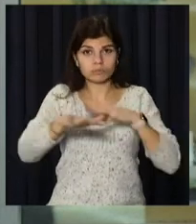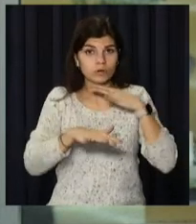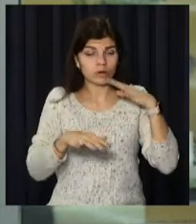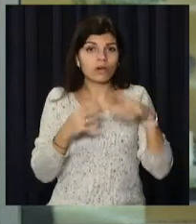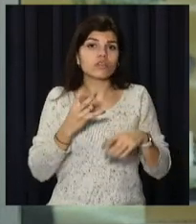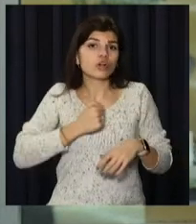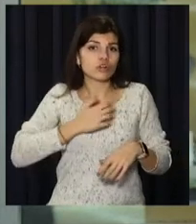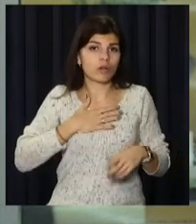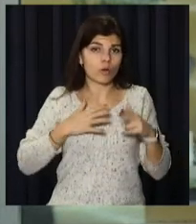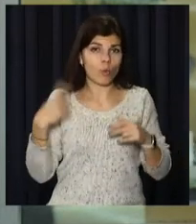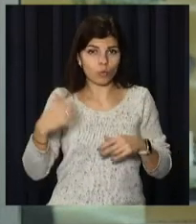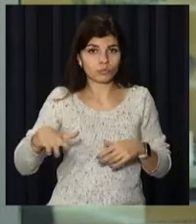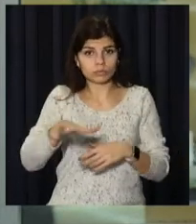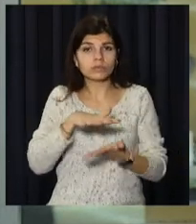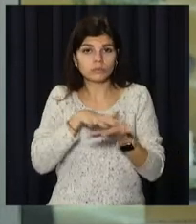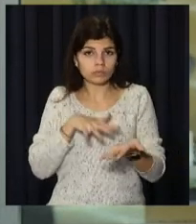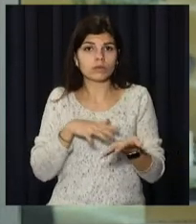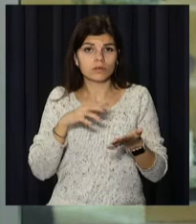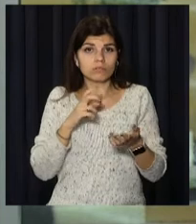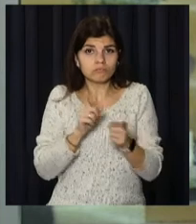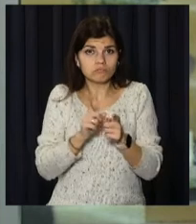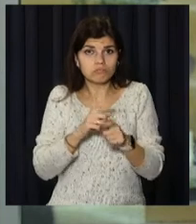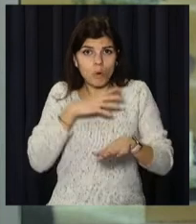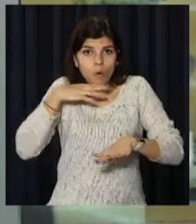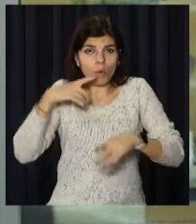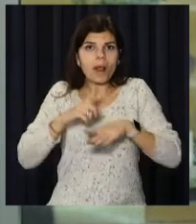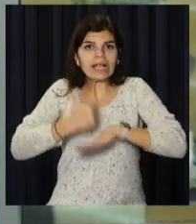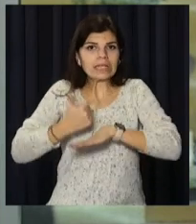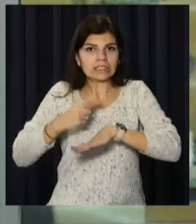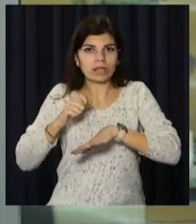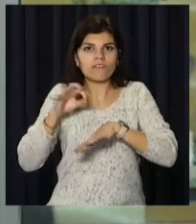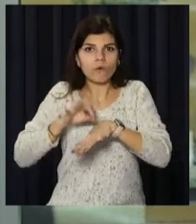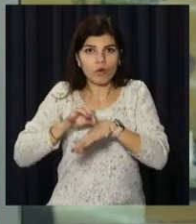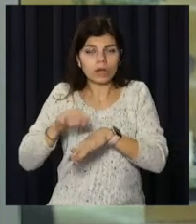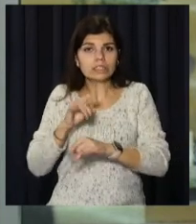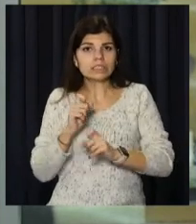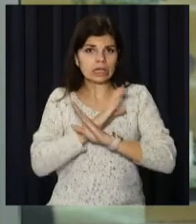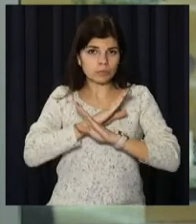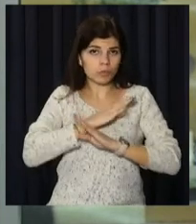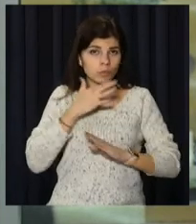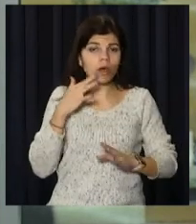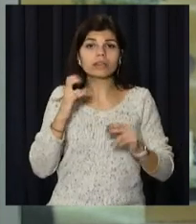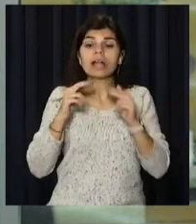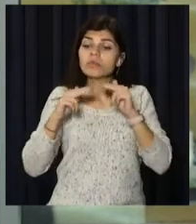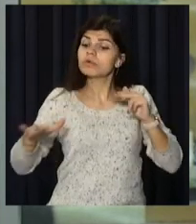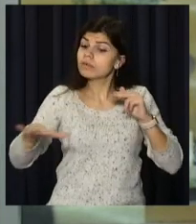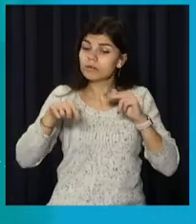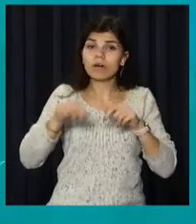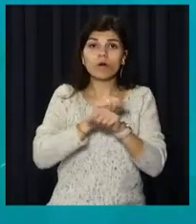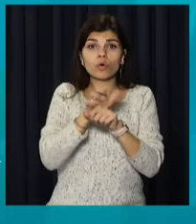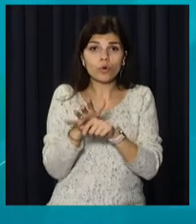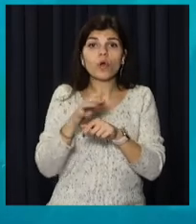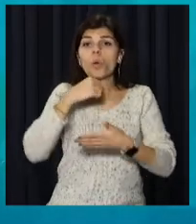На жаль, наша область продовжує отримувати лідируючі позиції і за кількістю нових захворілих і за смертністю. На Дніпропетровщині ковід